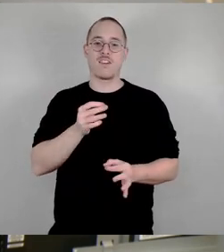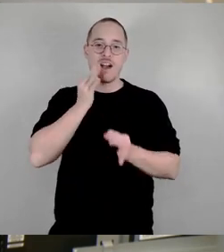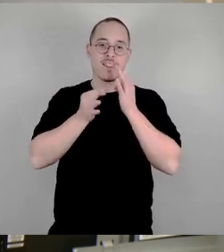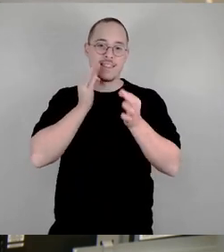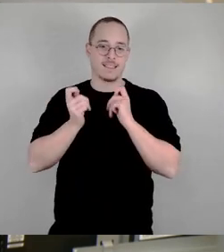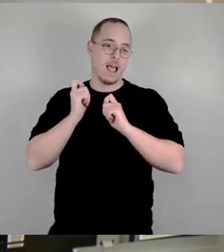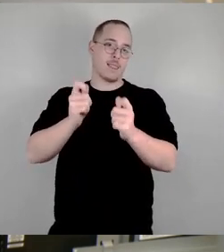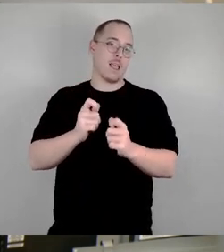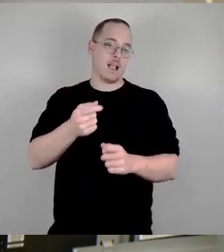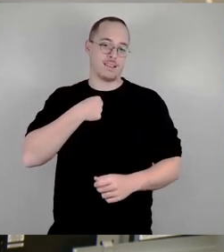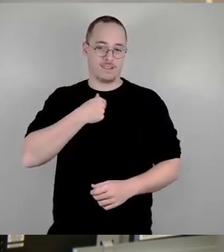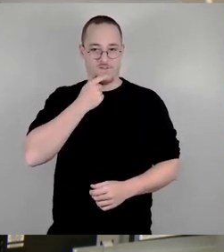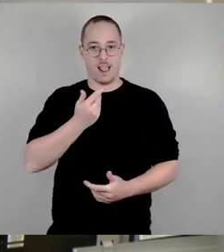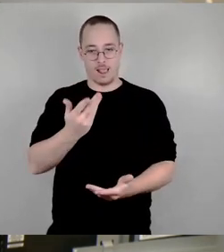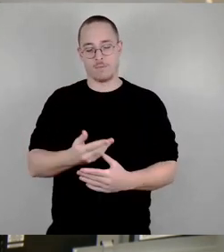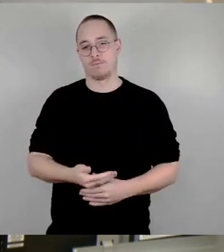einbringen. Dankeschön.